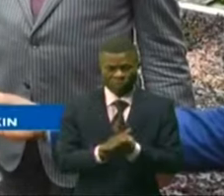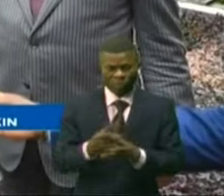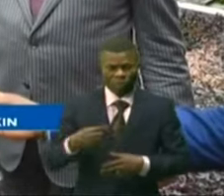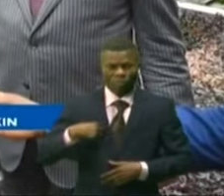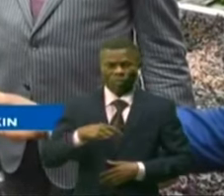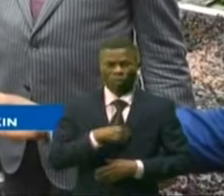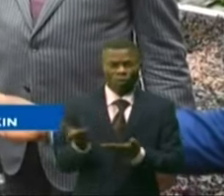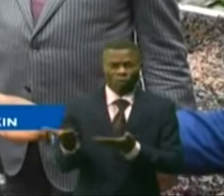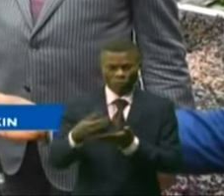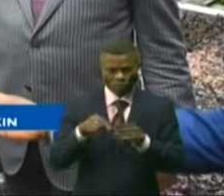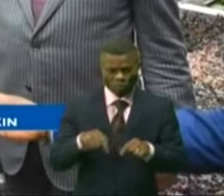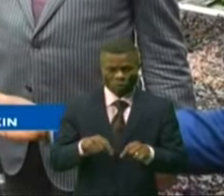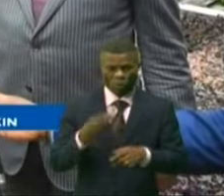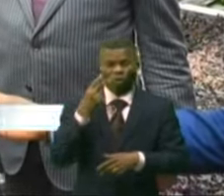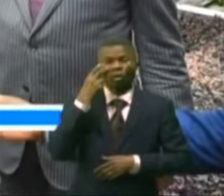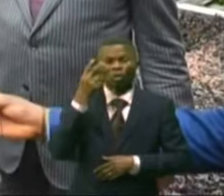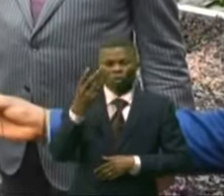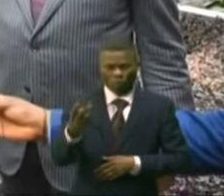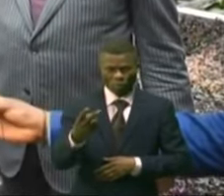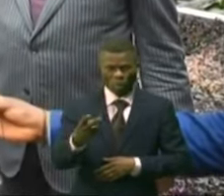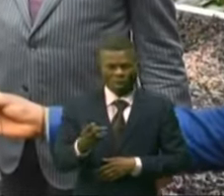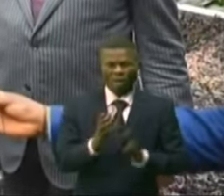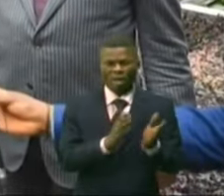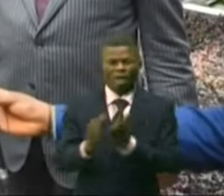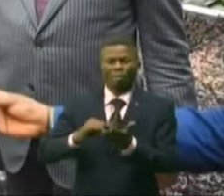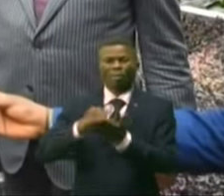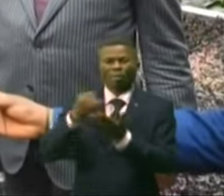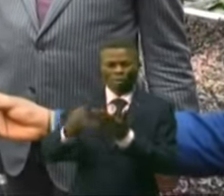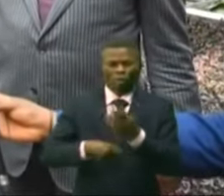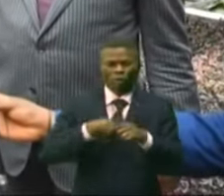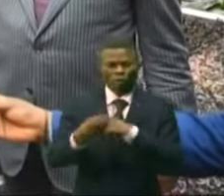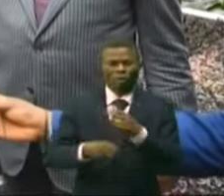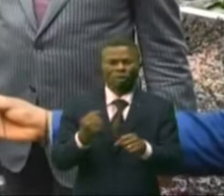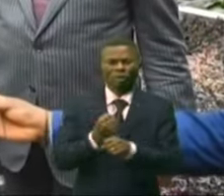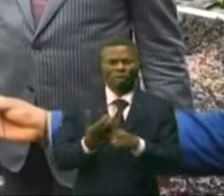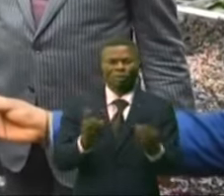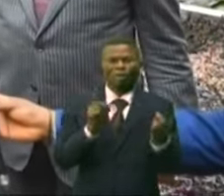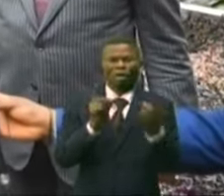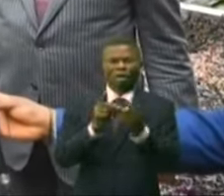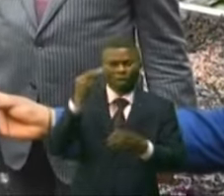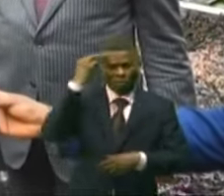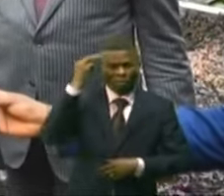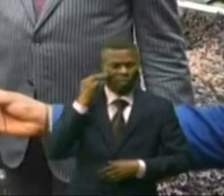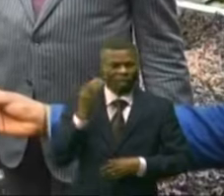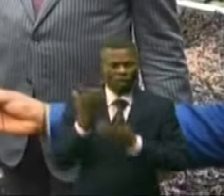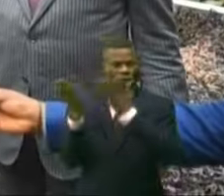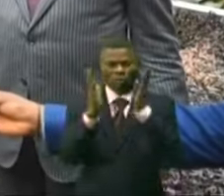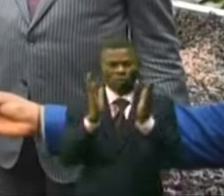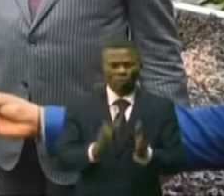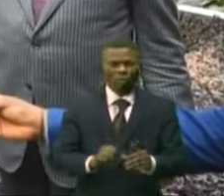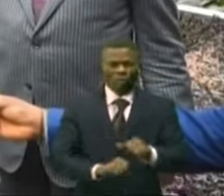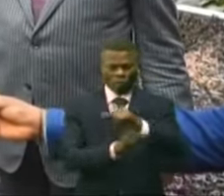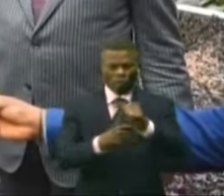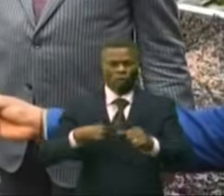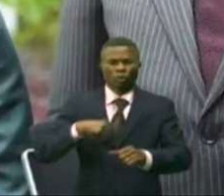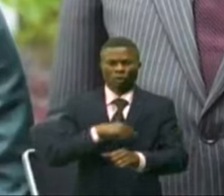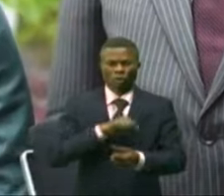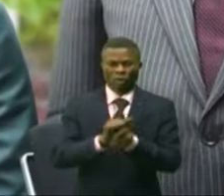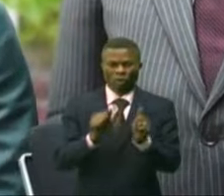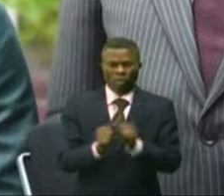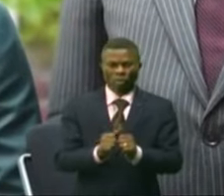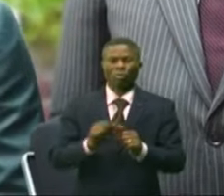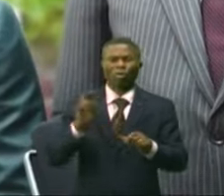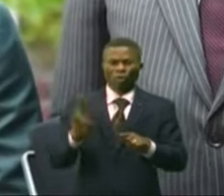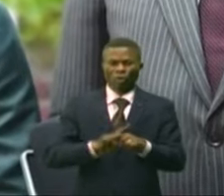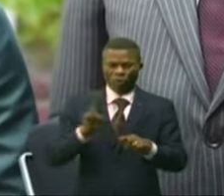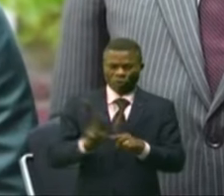nous revenait de venir voir l'autorité des tutelles, des transports, pour son accompagnement en ce qui concerne la mise en œuvre. Nous